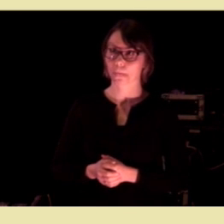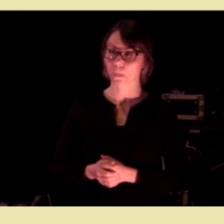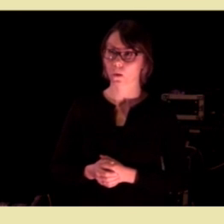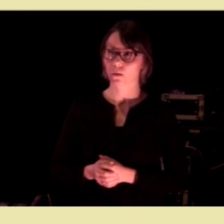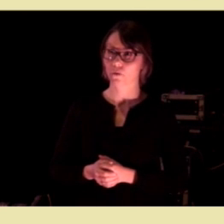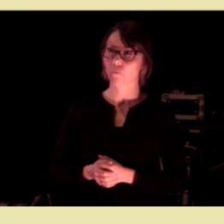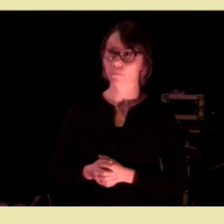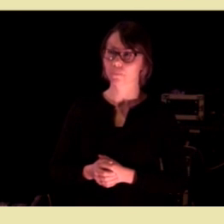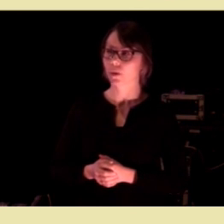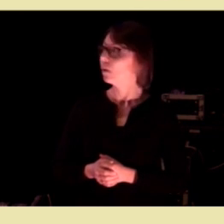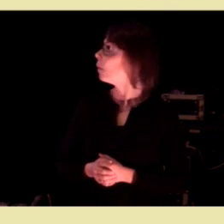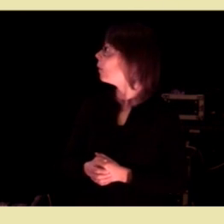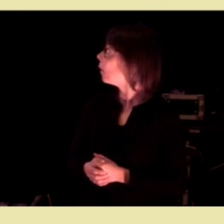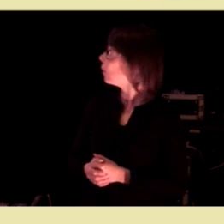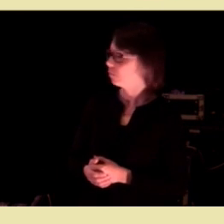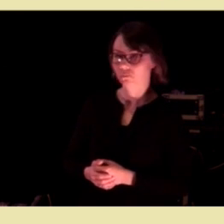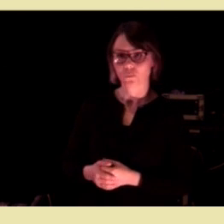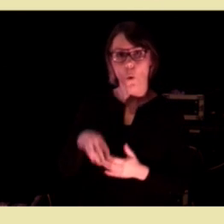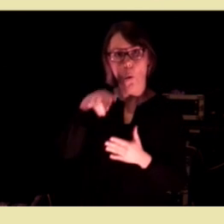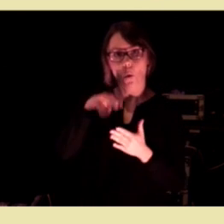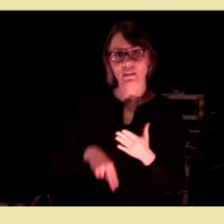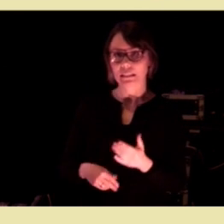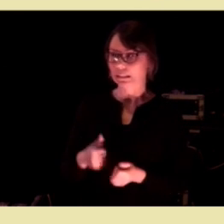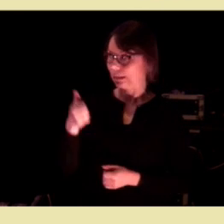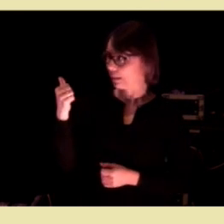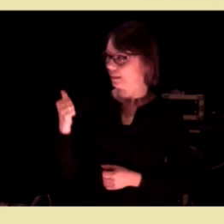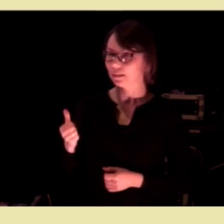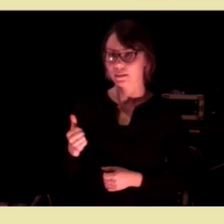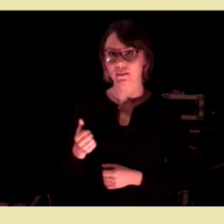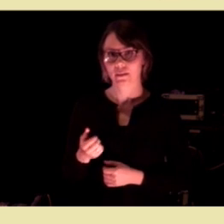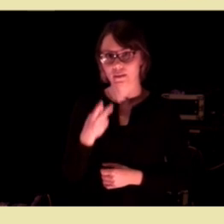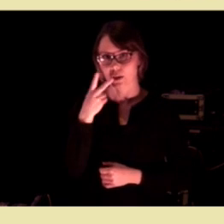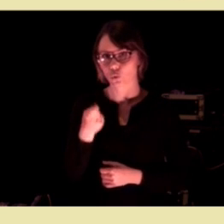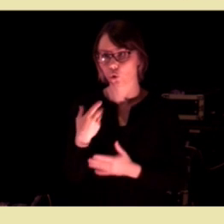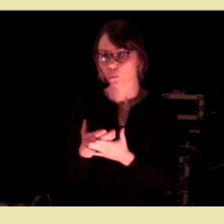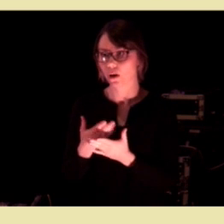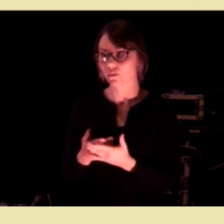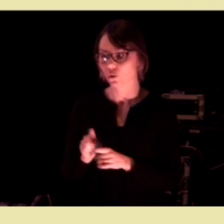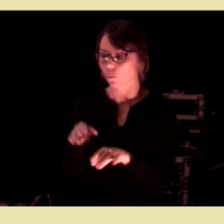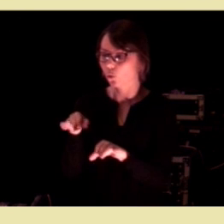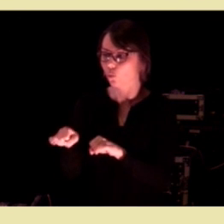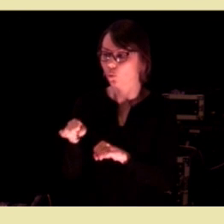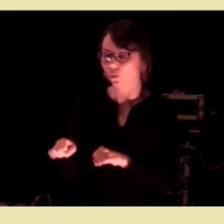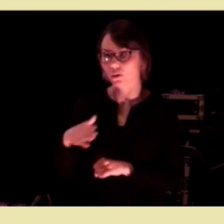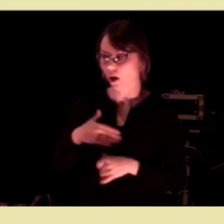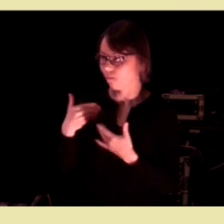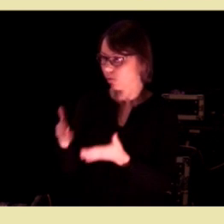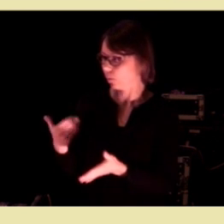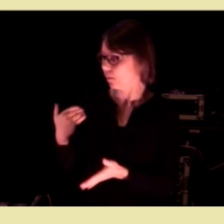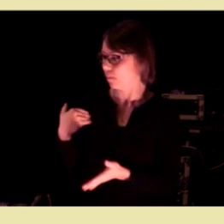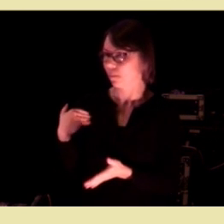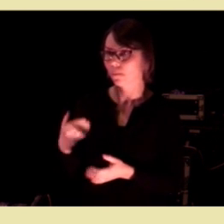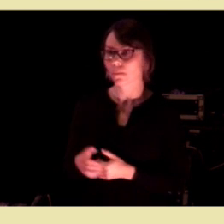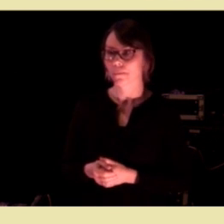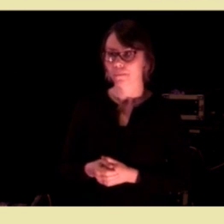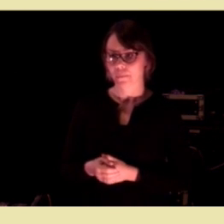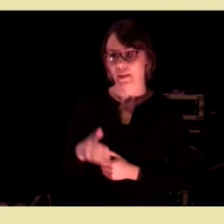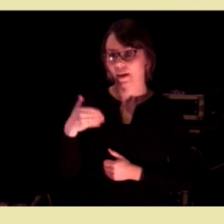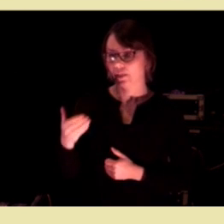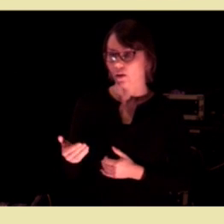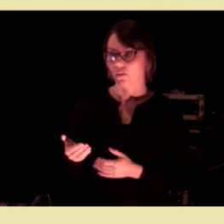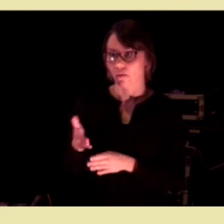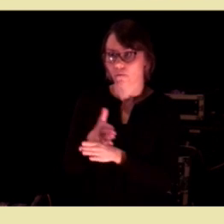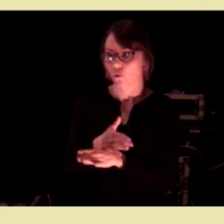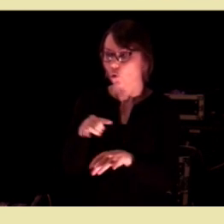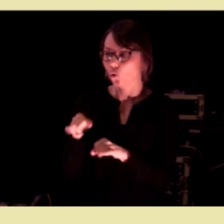På denne oversikten her så ser dere noen av de nye oppgavene som kommunene har fått etter at